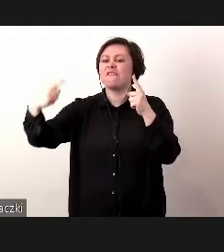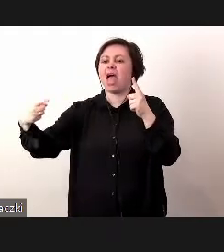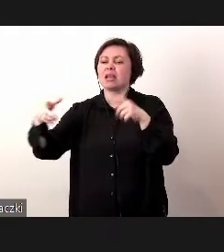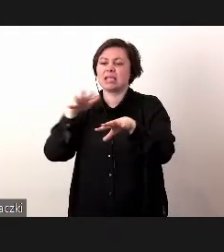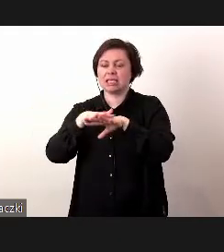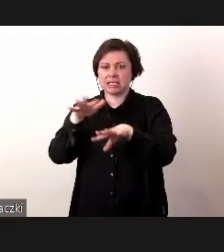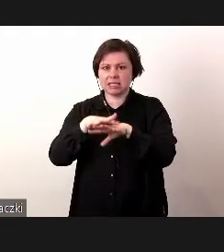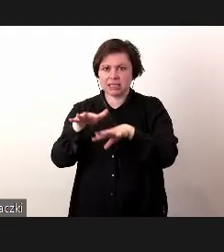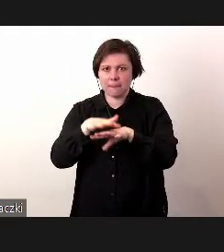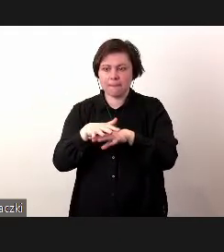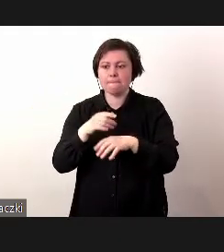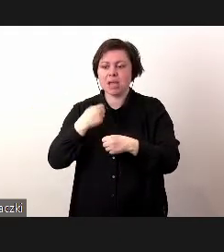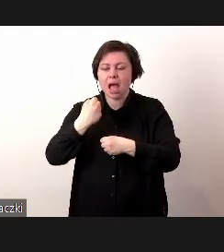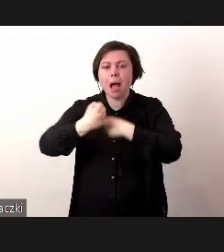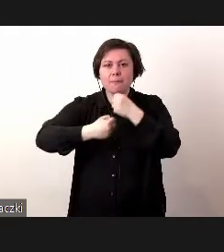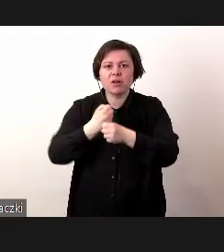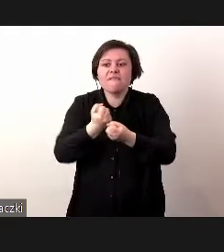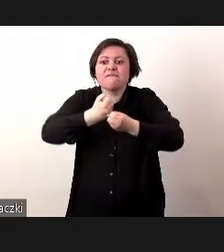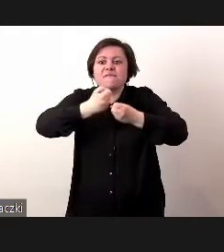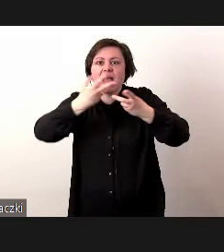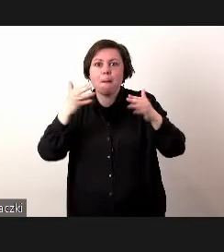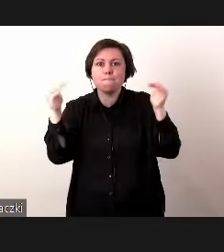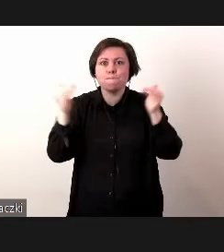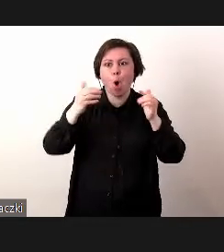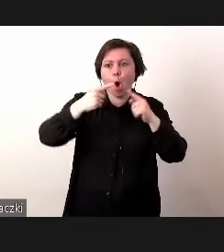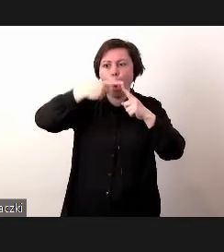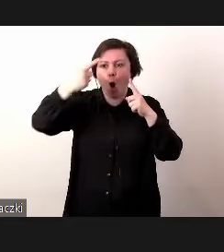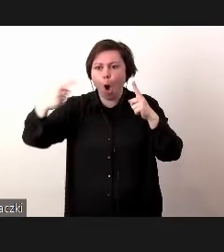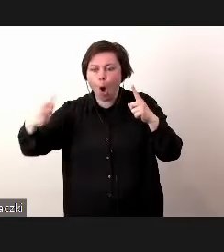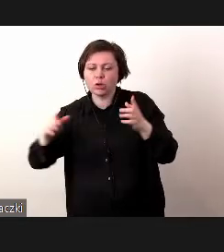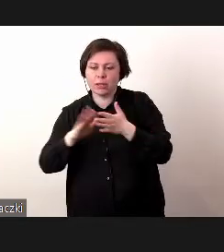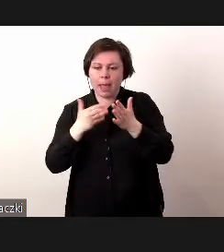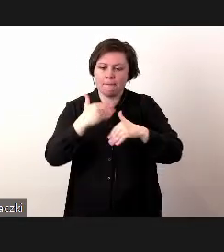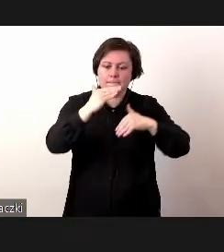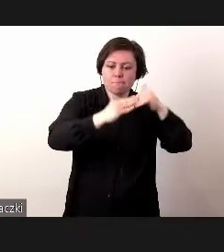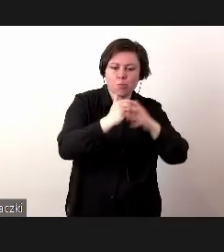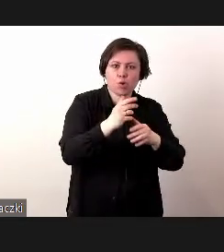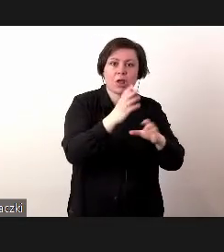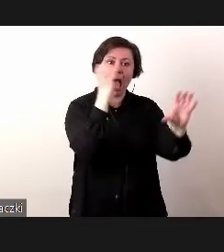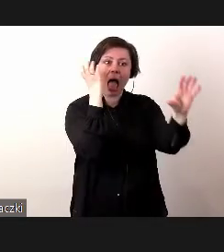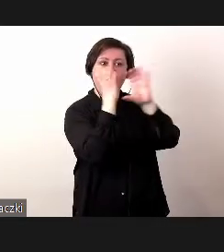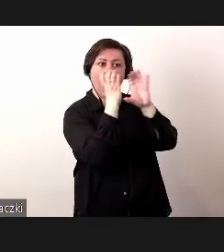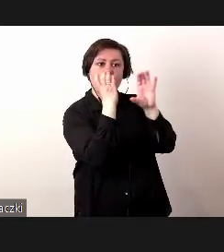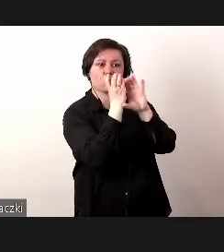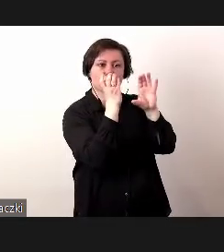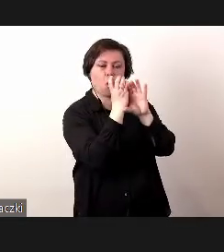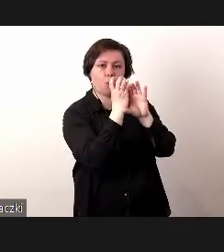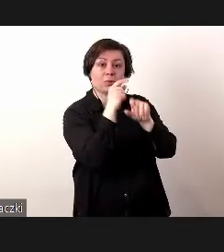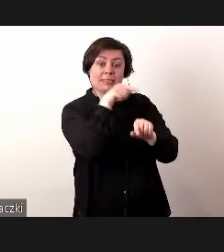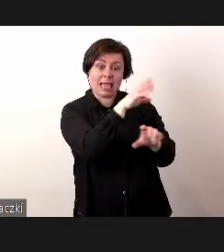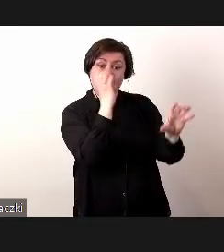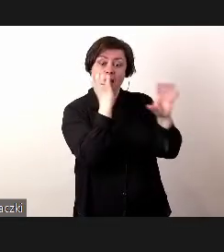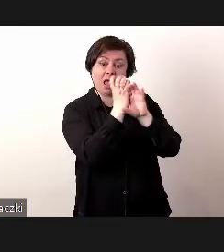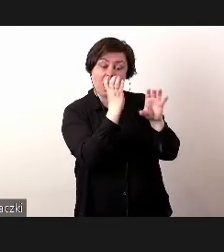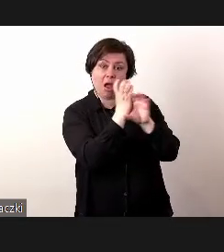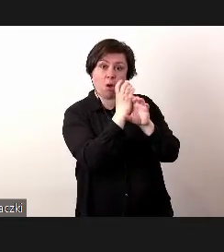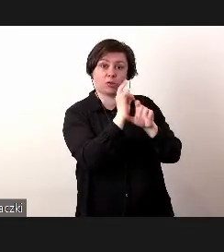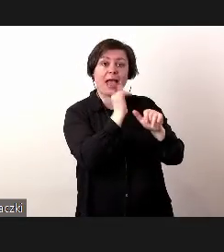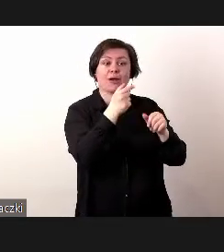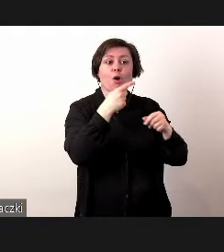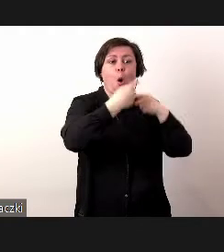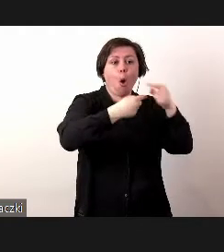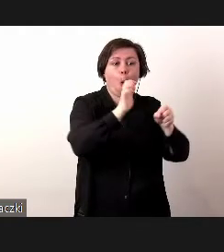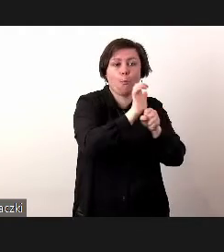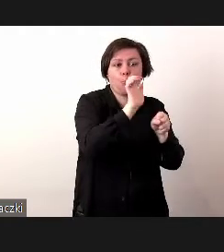systemu, czyli pracujemy nad wieloma wariantami, czyli przykładowo budujemy autobus i ten autobus jako produkt